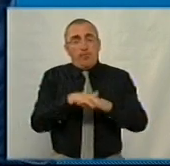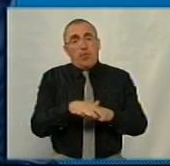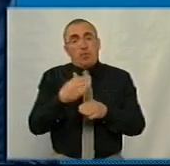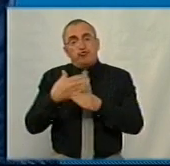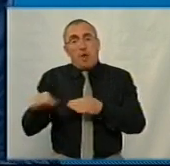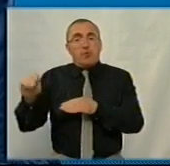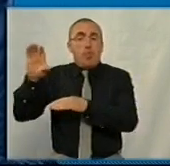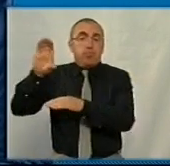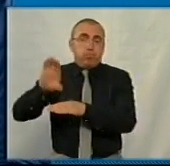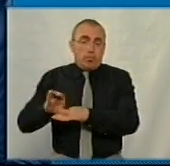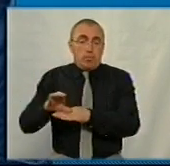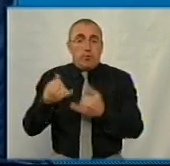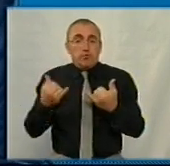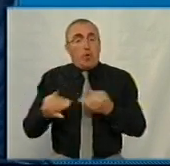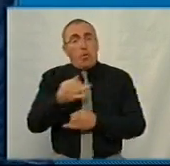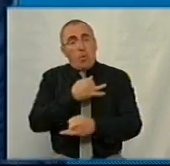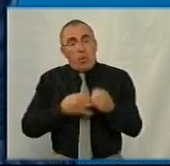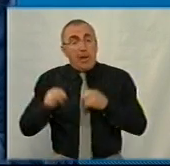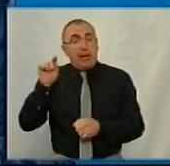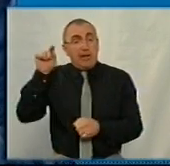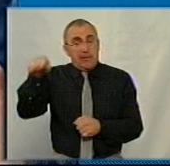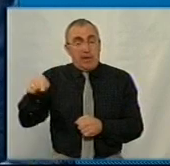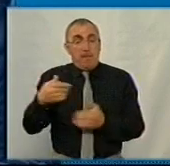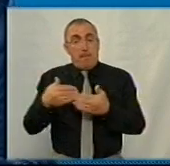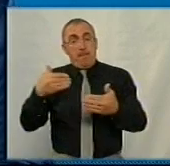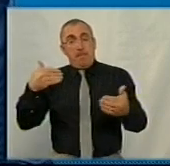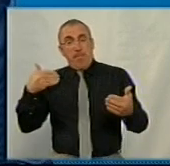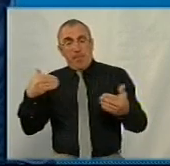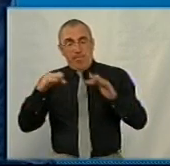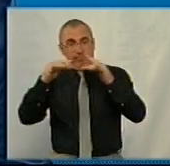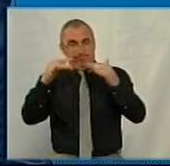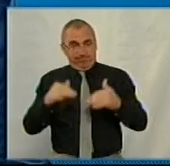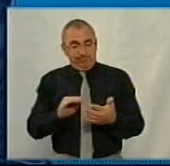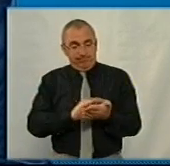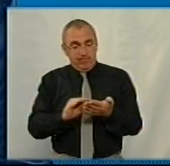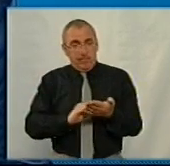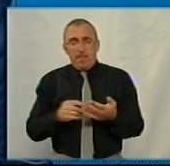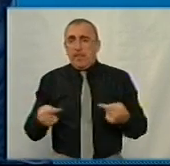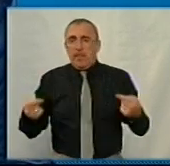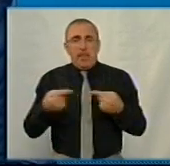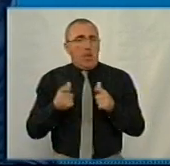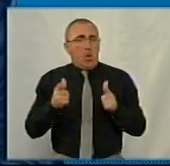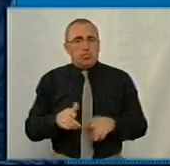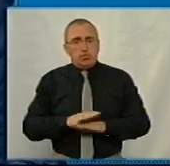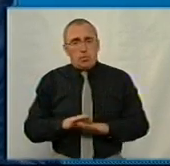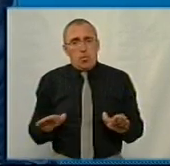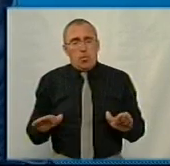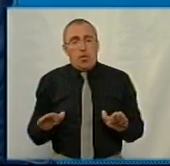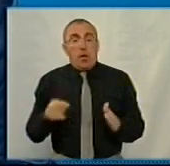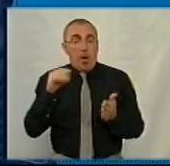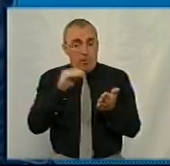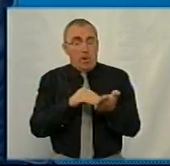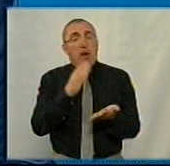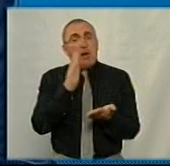бюджета. Зрозуміло, що ми сьогодні говоримо про те, що там в попередній редакції, навіть не узгодженої ще, але вона є,